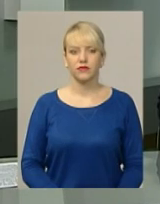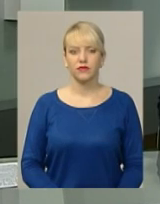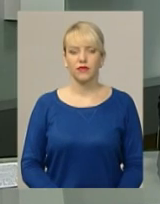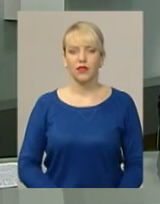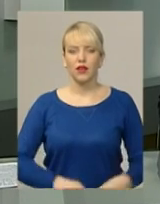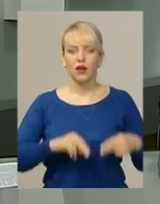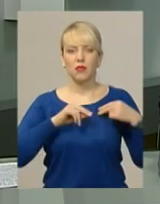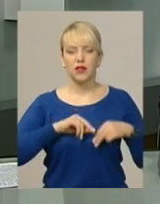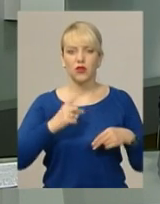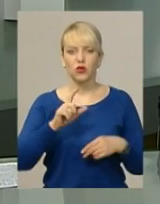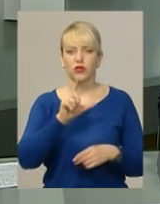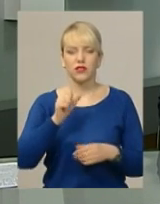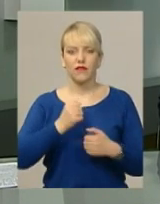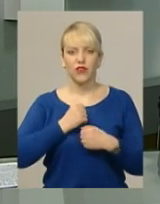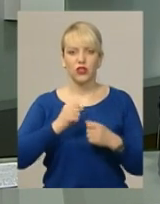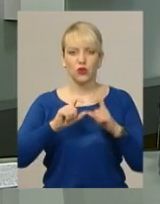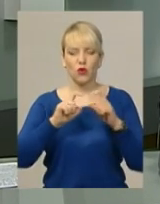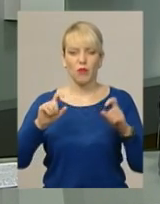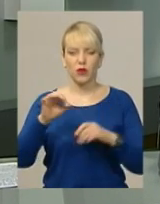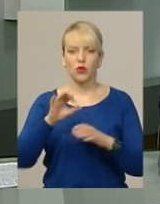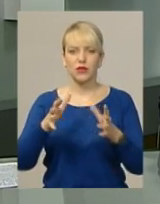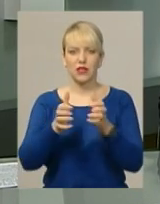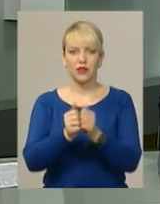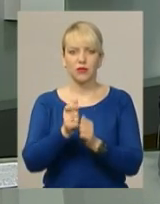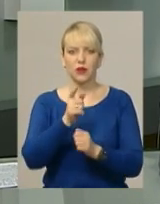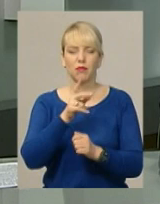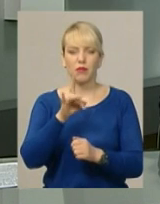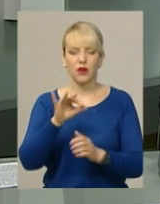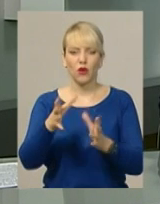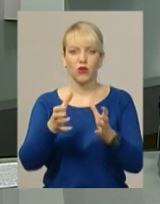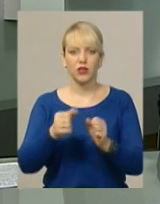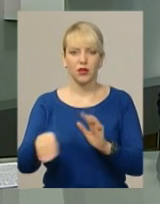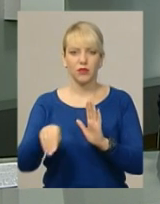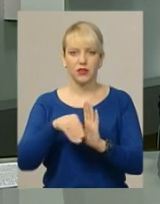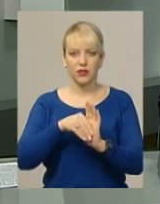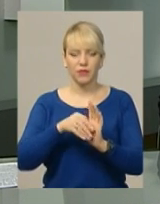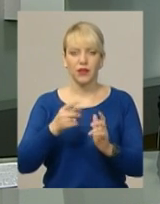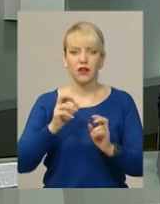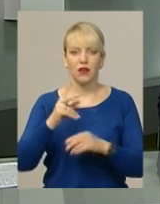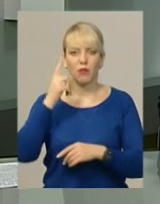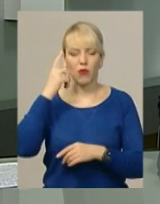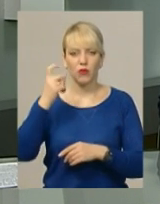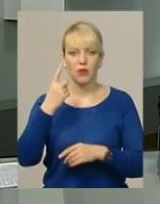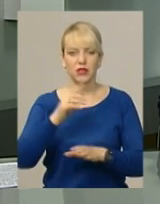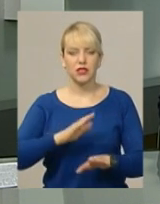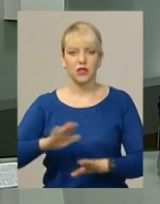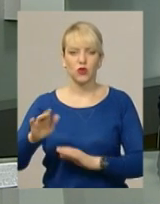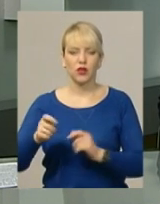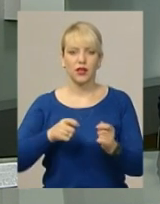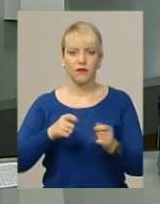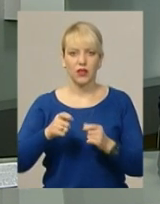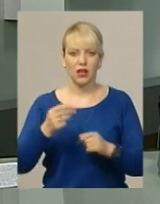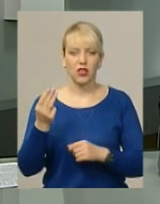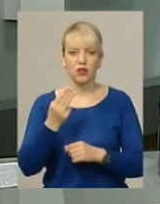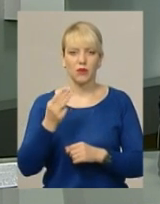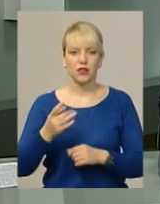Працівника одного із військоматів в області затримали при отриманні неправомірної вигоди. Як повідомив перший заступник керівника Шепетівської